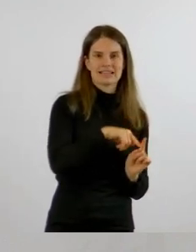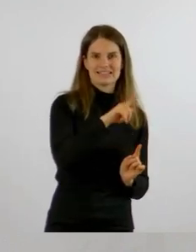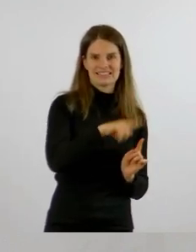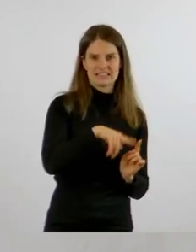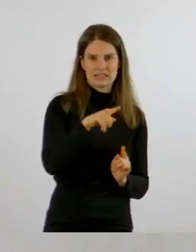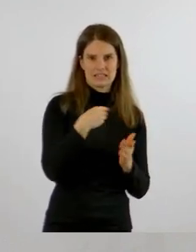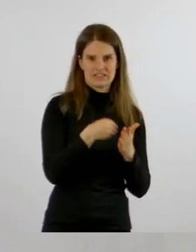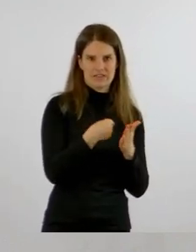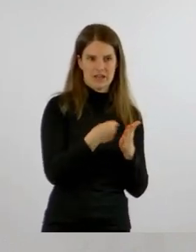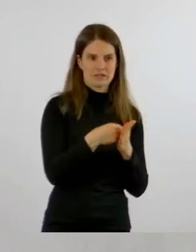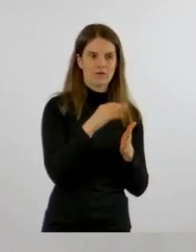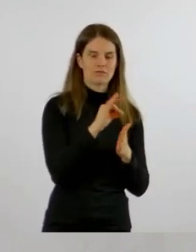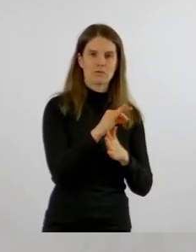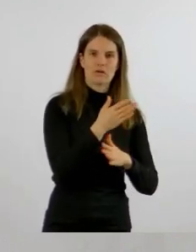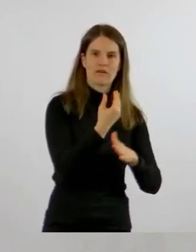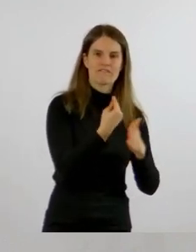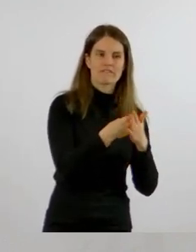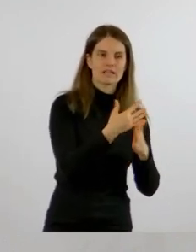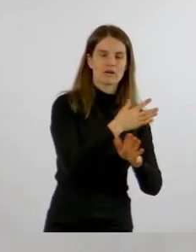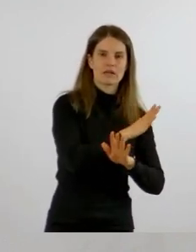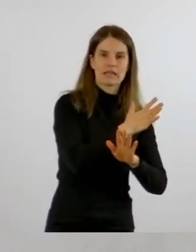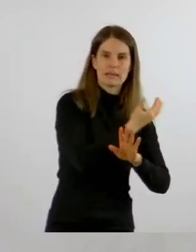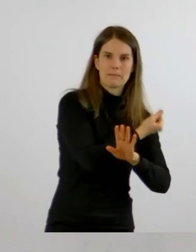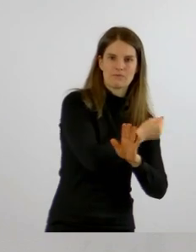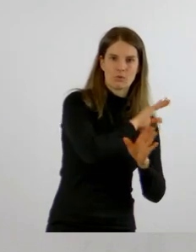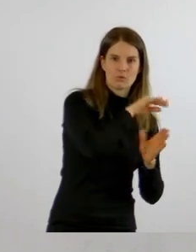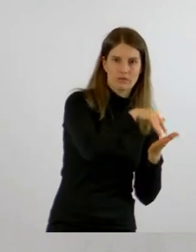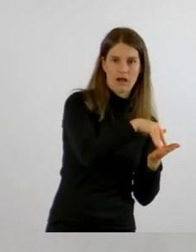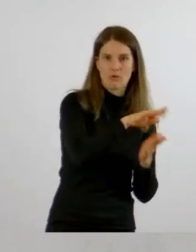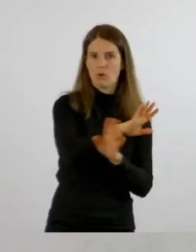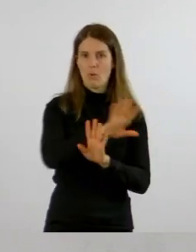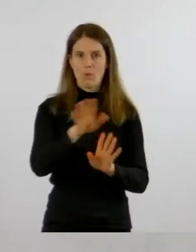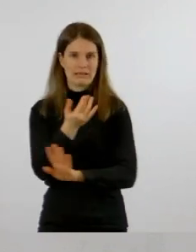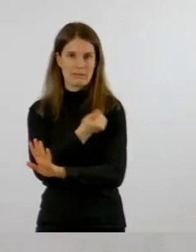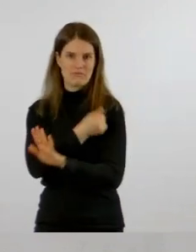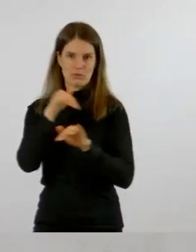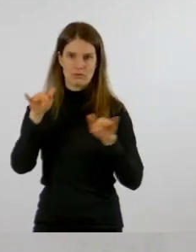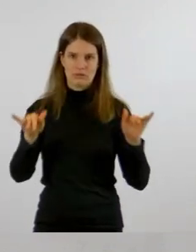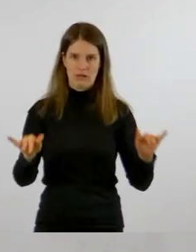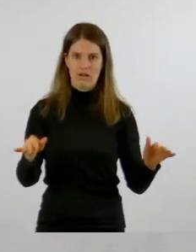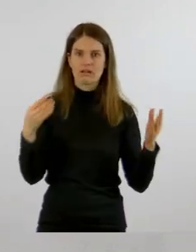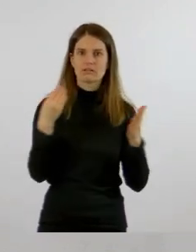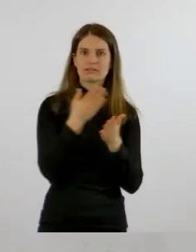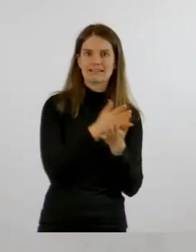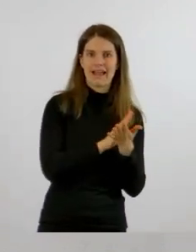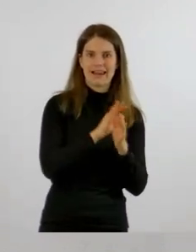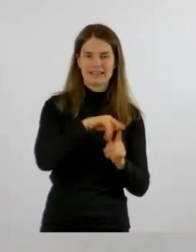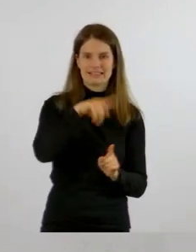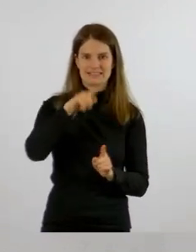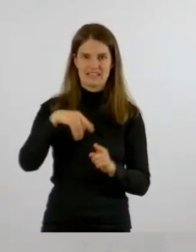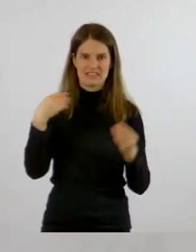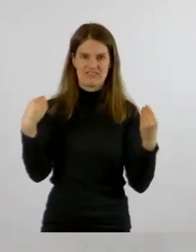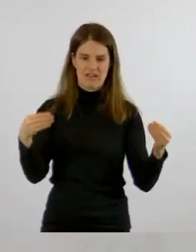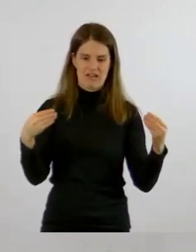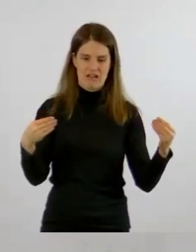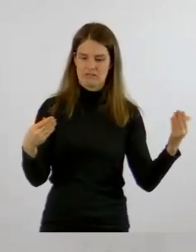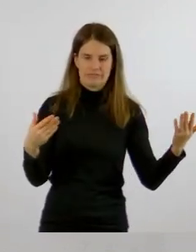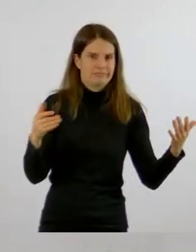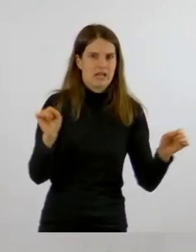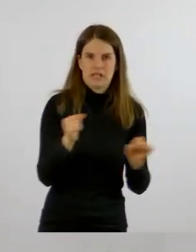Ungeimpfte ausweisen. Das hängt damit zusammen, dass ein nicht unerheblicher Teil von Fällen